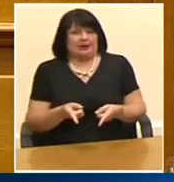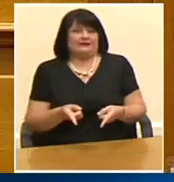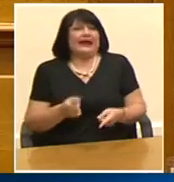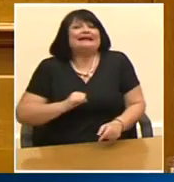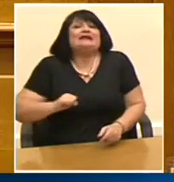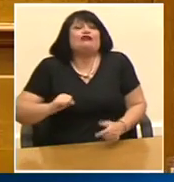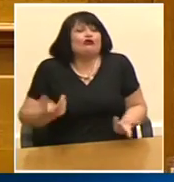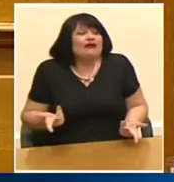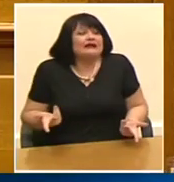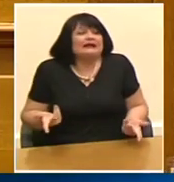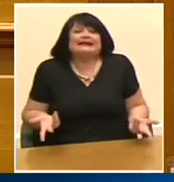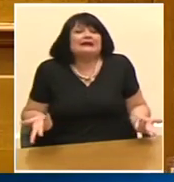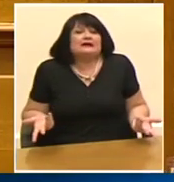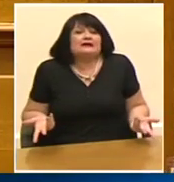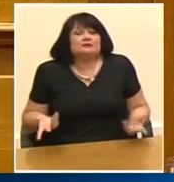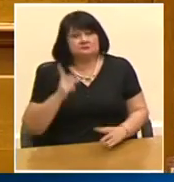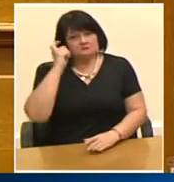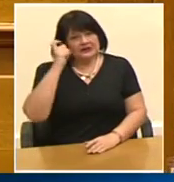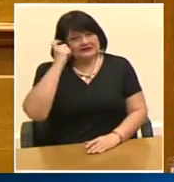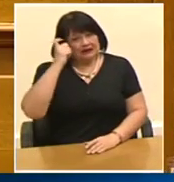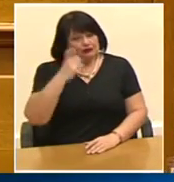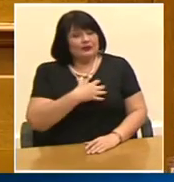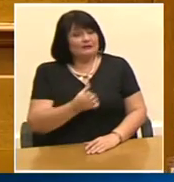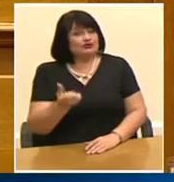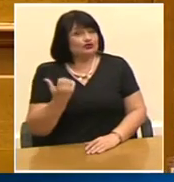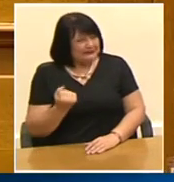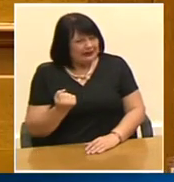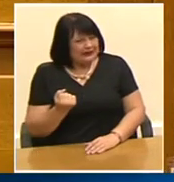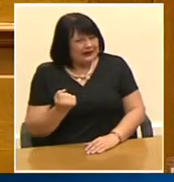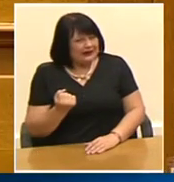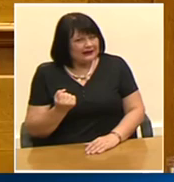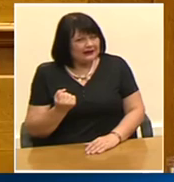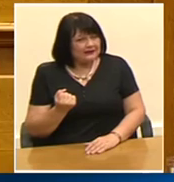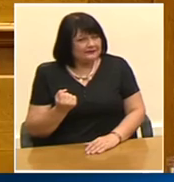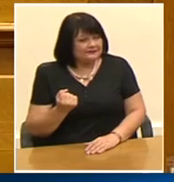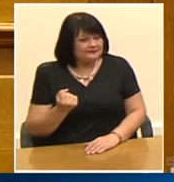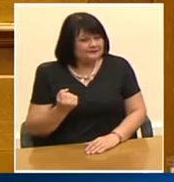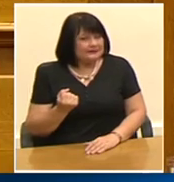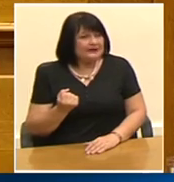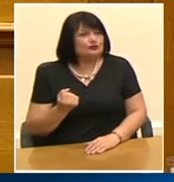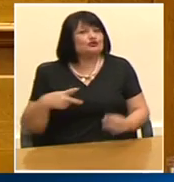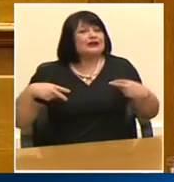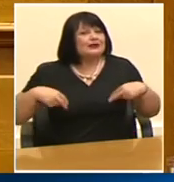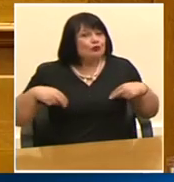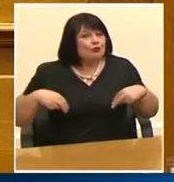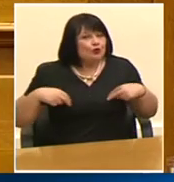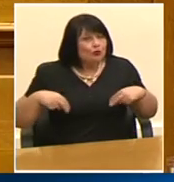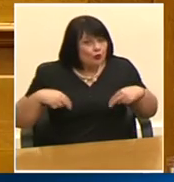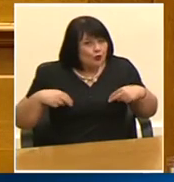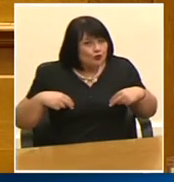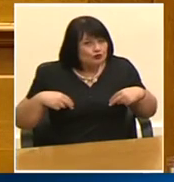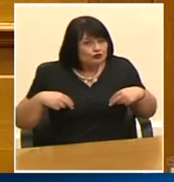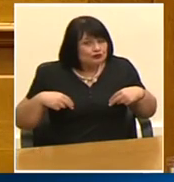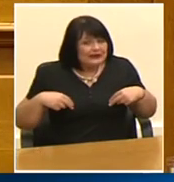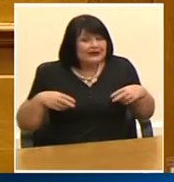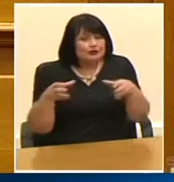Φαντάζομαι ότι δεν εμπιστεύεται τόσο πολύ τους ίδιους τους Υπουργούς του ενδεχομένως και το ίδιο το κόμμα